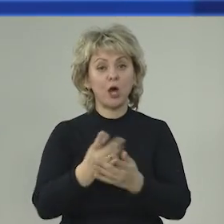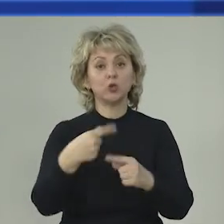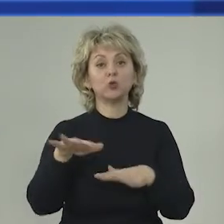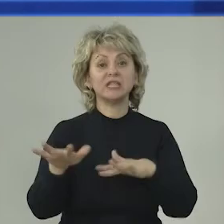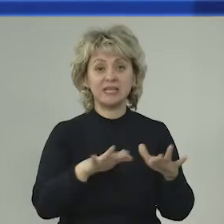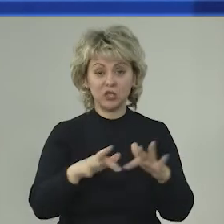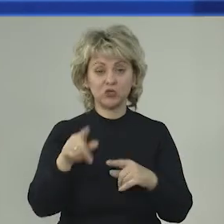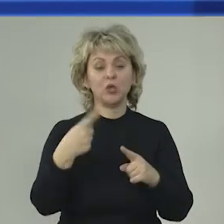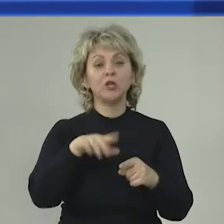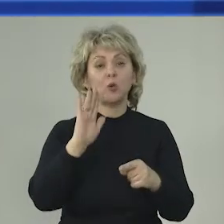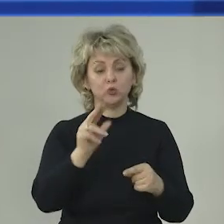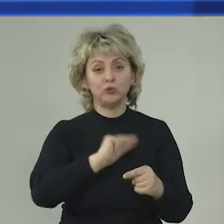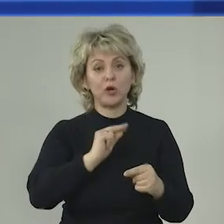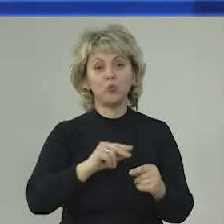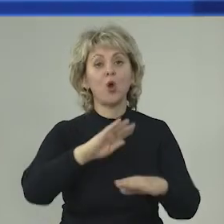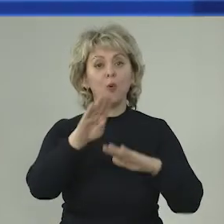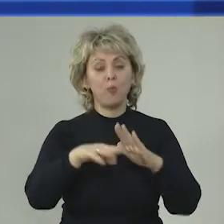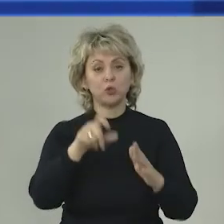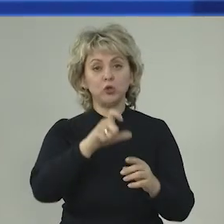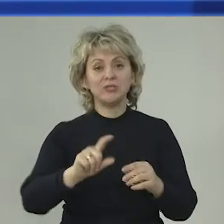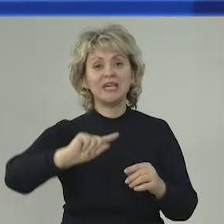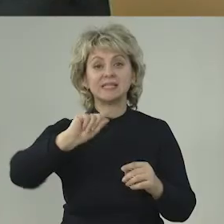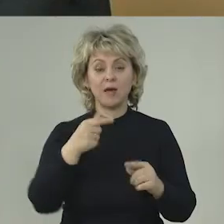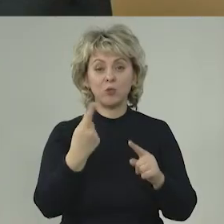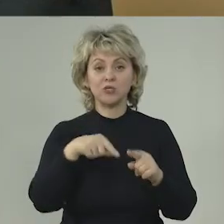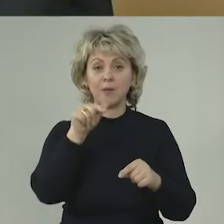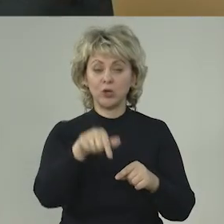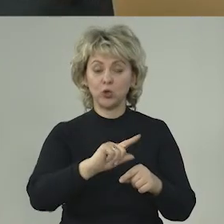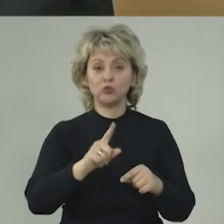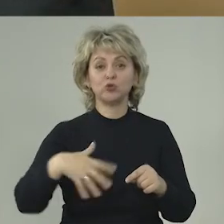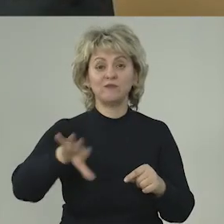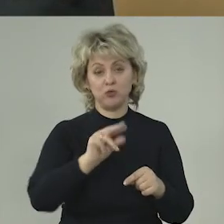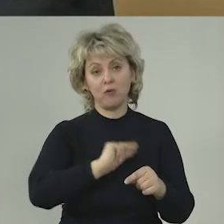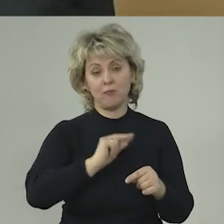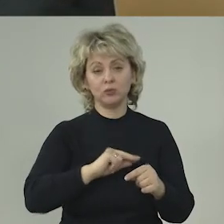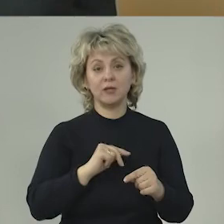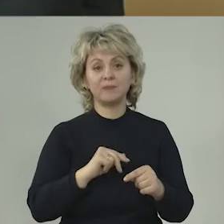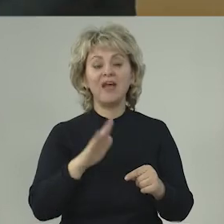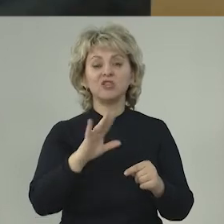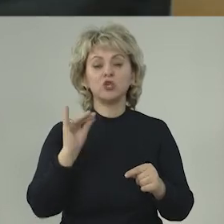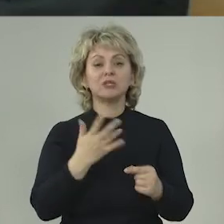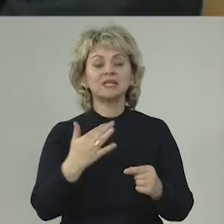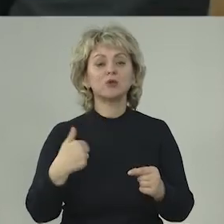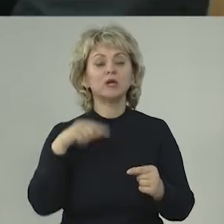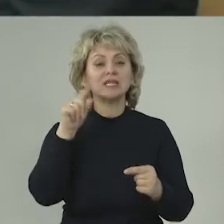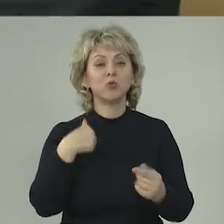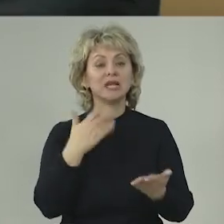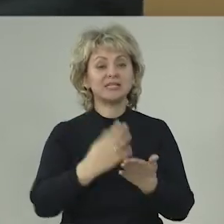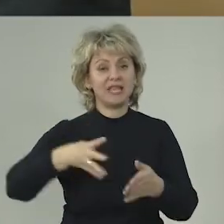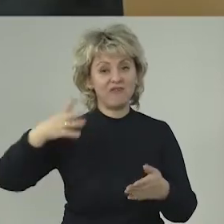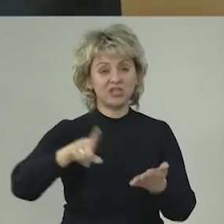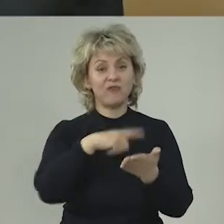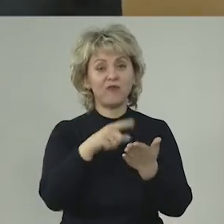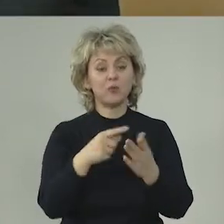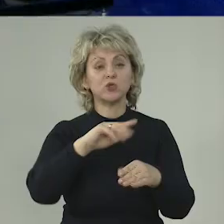действуют. Это будем работать уже под людей, под их запросы, под то, чтобы это все было комфортно. Спасибо, Юрьевич. Насколько я знаю, у нас есть